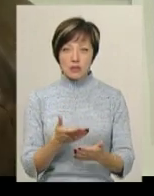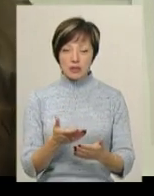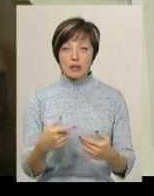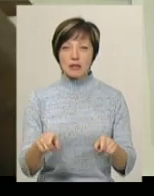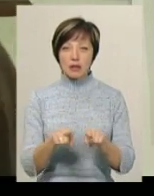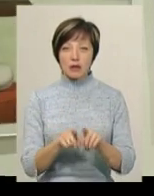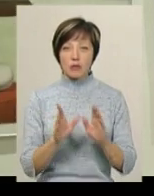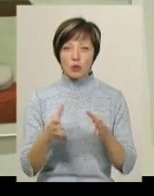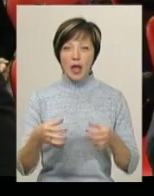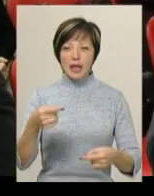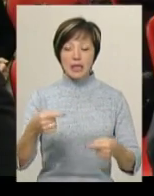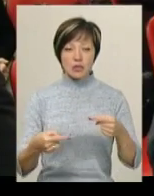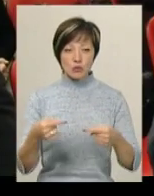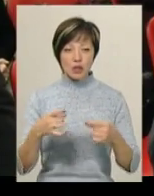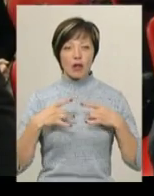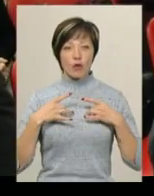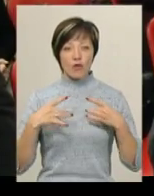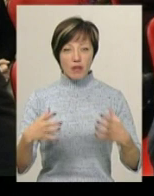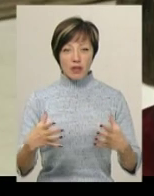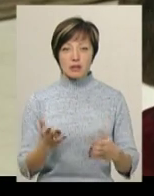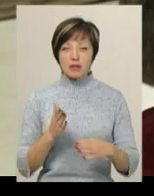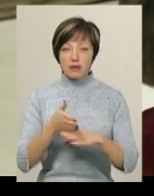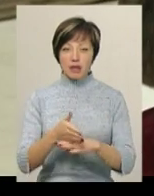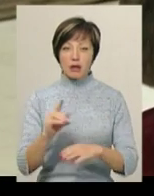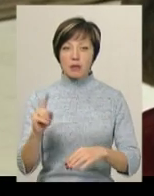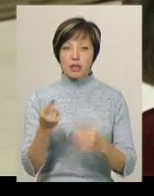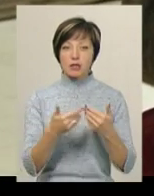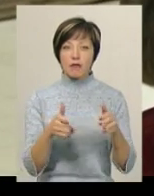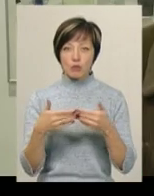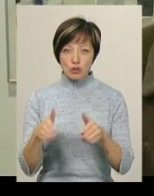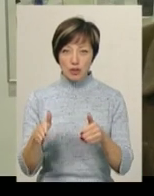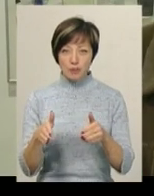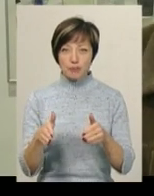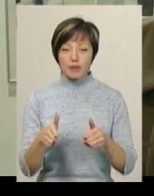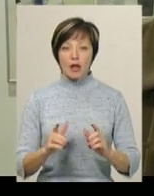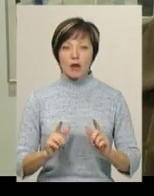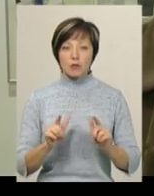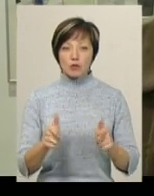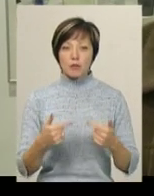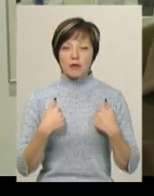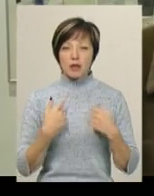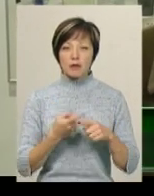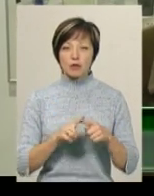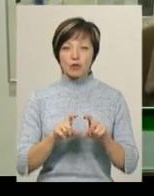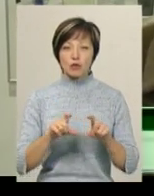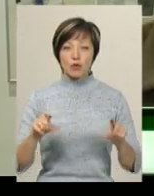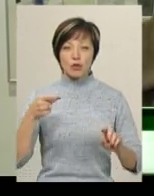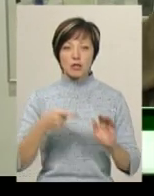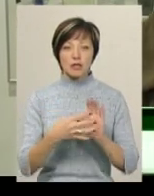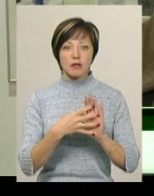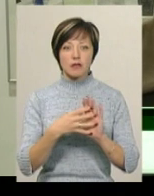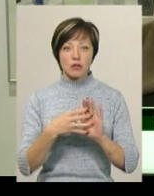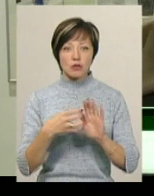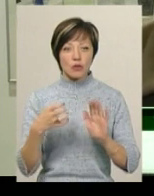такі були дискусії. На юлей альма-матер завітали перші випускники. Поступив я в цю школу в 1969